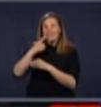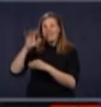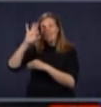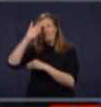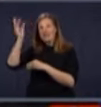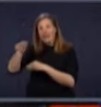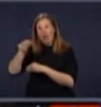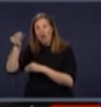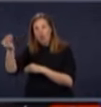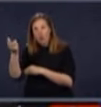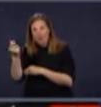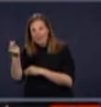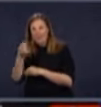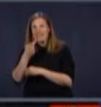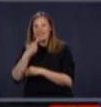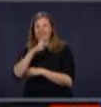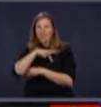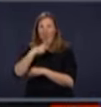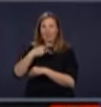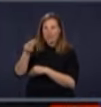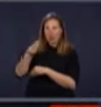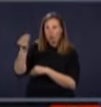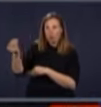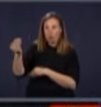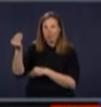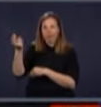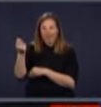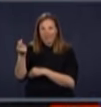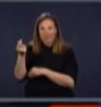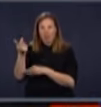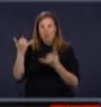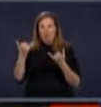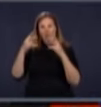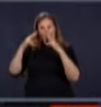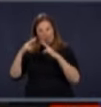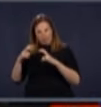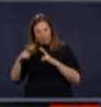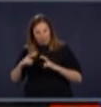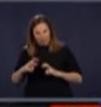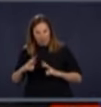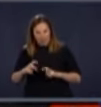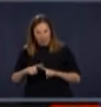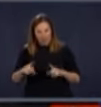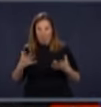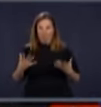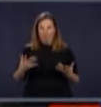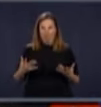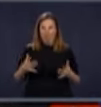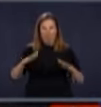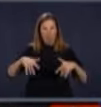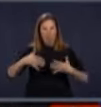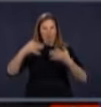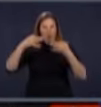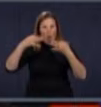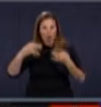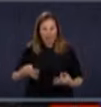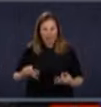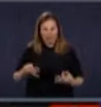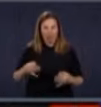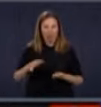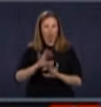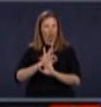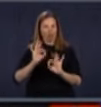du gouvernement du Québec. Ce sont des choses qu'on regarde actuellement, mais pour l'instant, il n pas rien de décidé